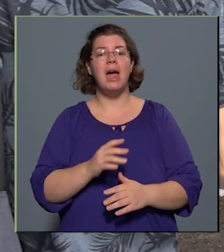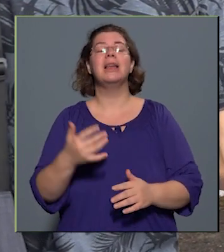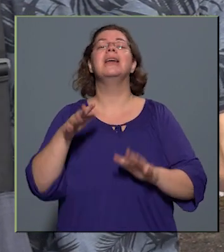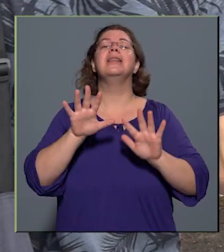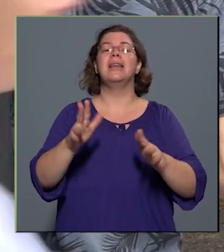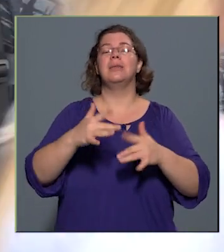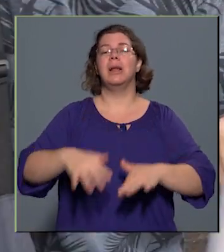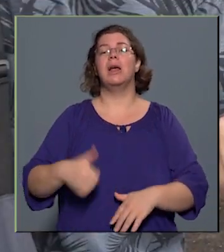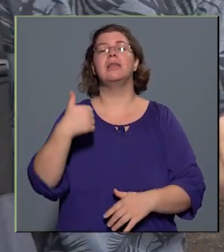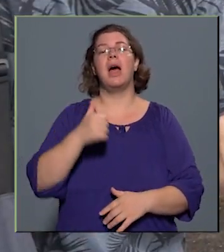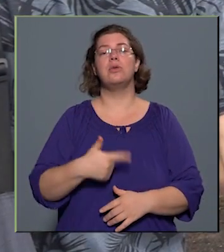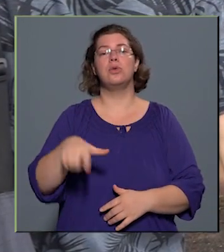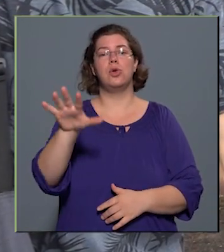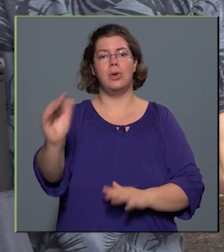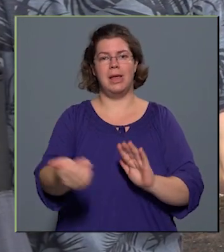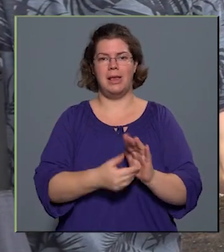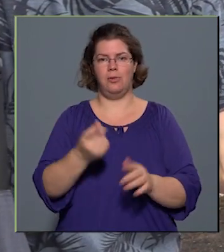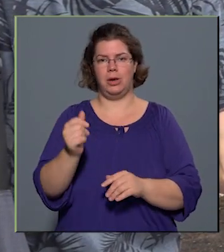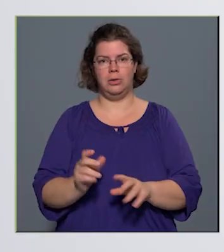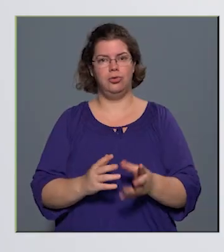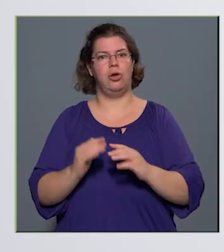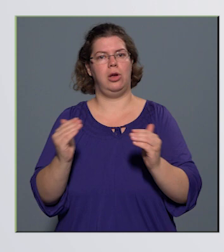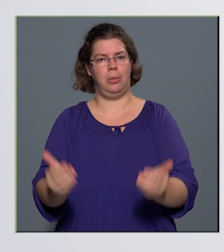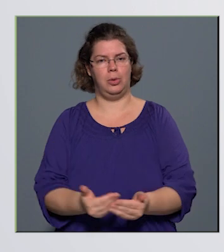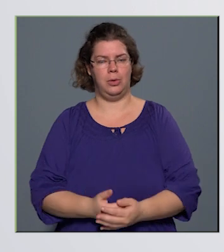125 ezer forintos adományával gyarapodott.